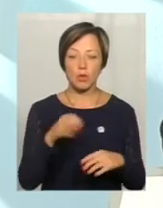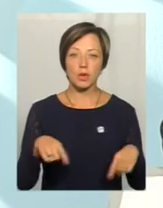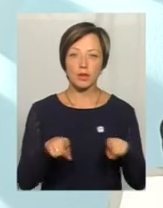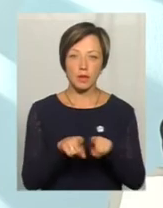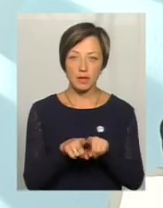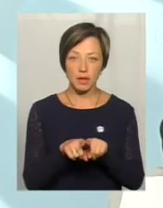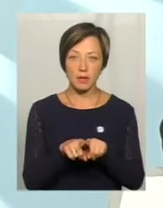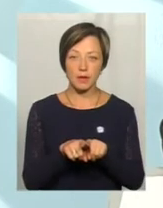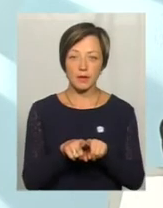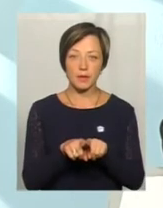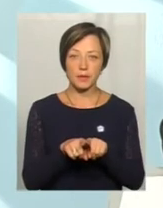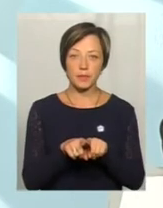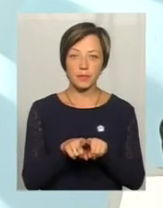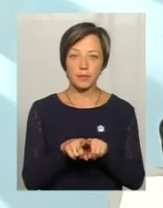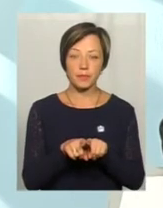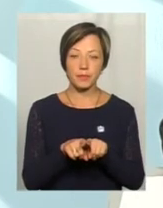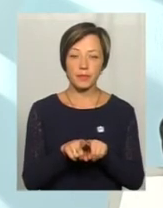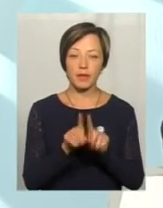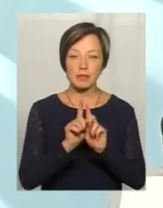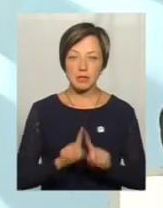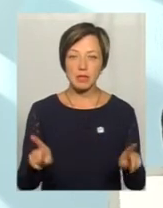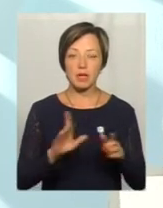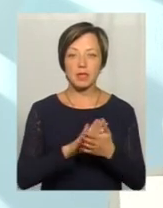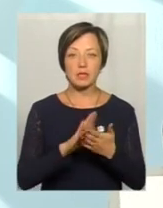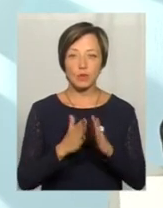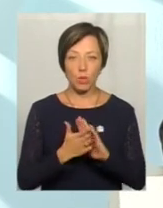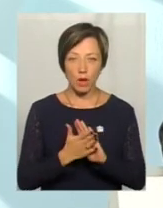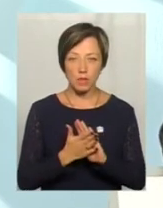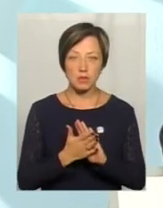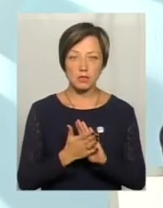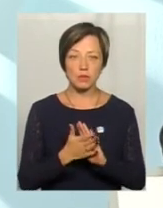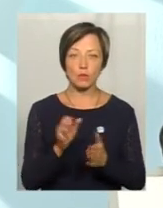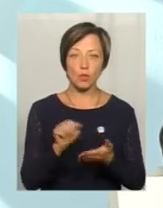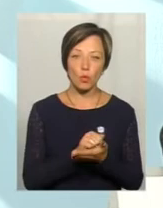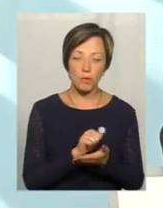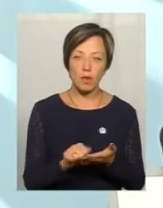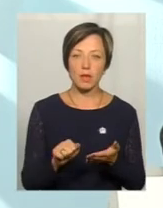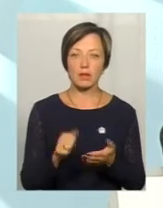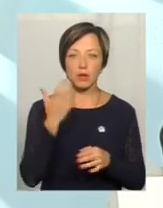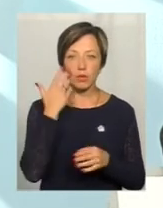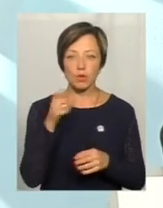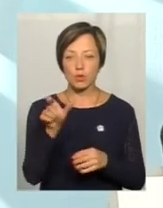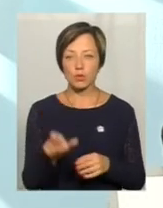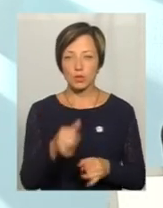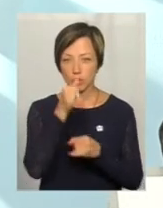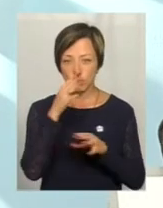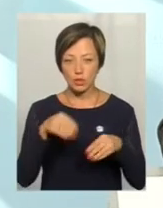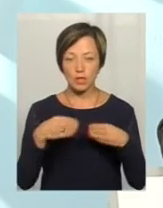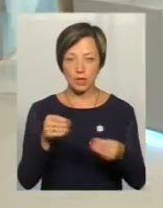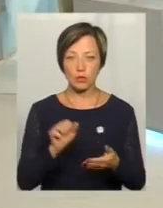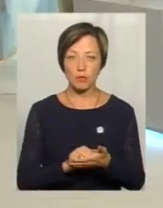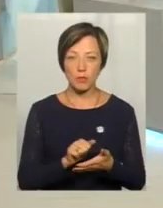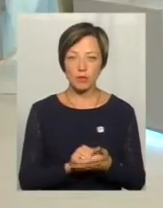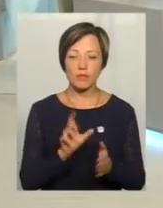нестандартні ситуації в документах, коли людина не може надати якісь документи,